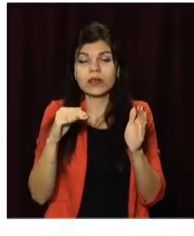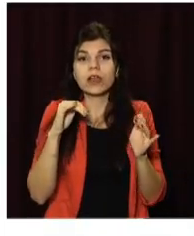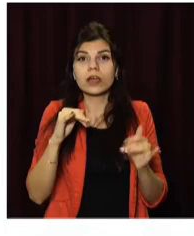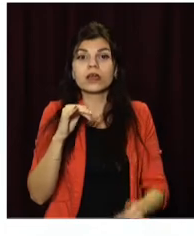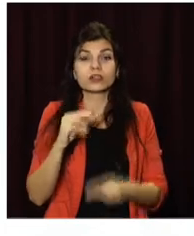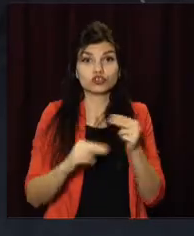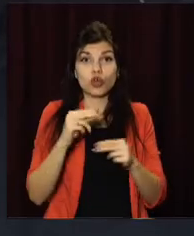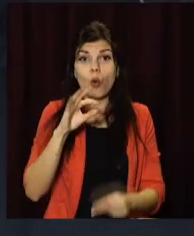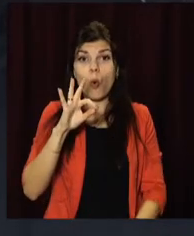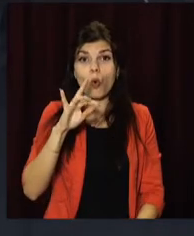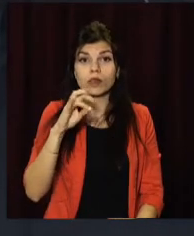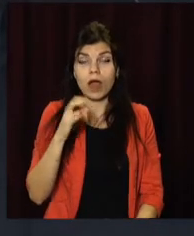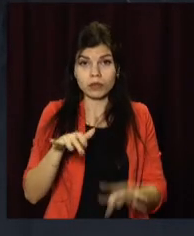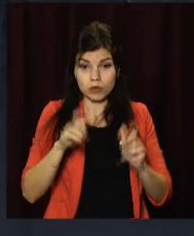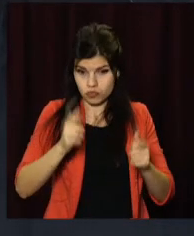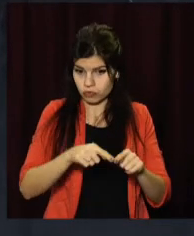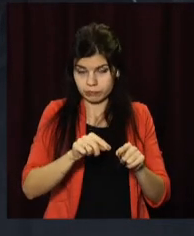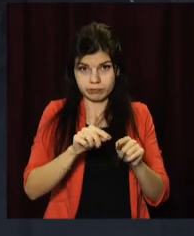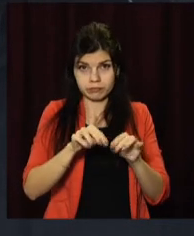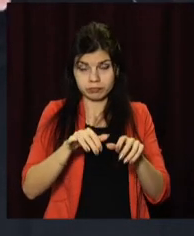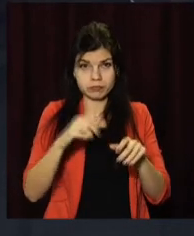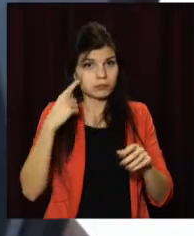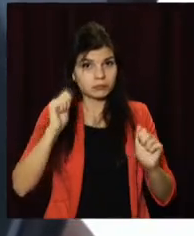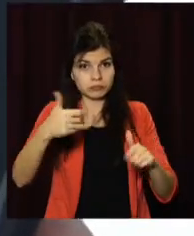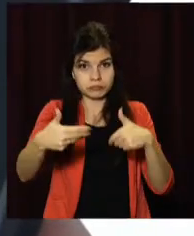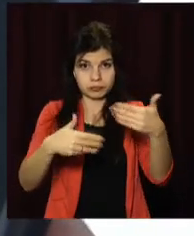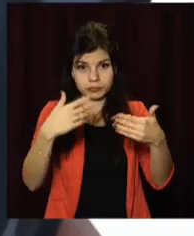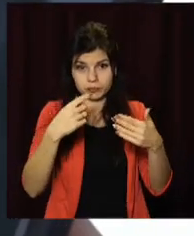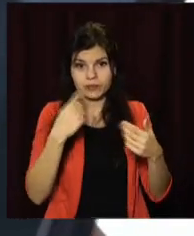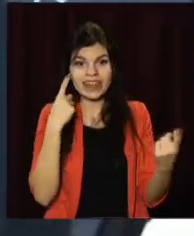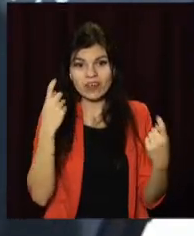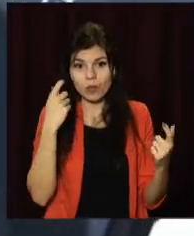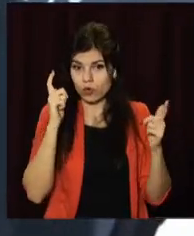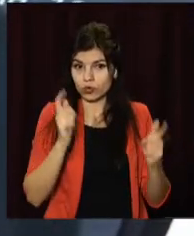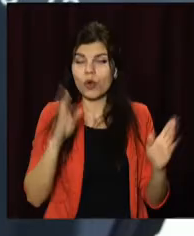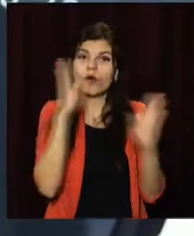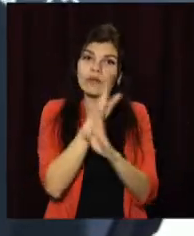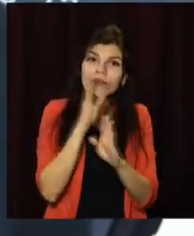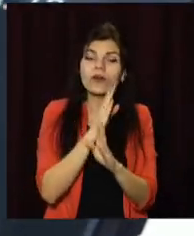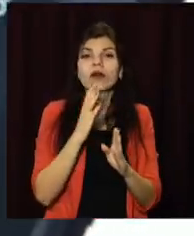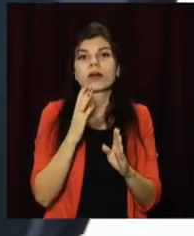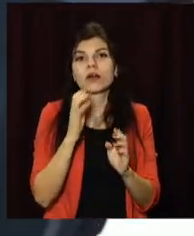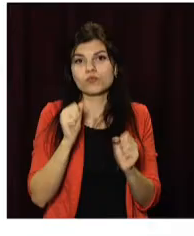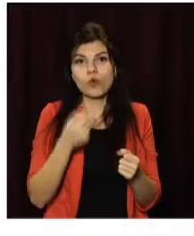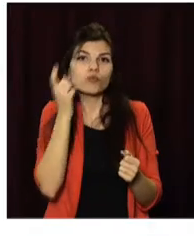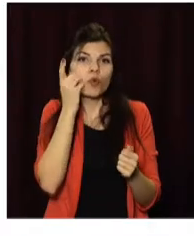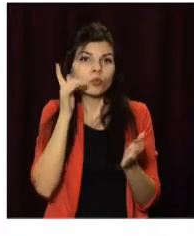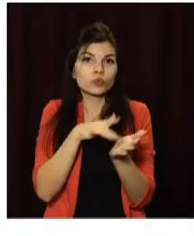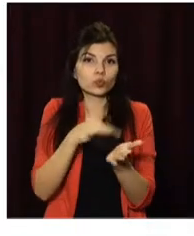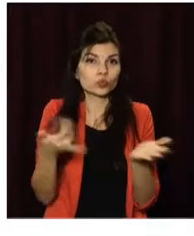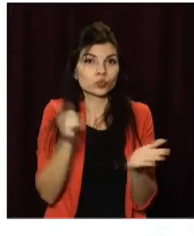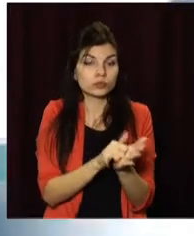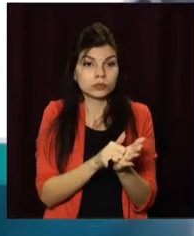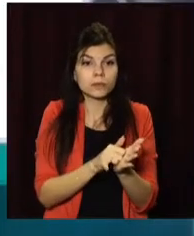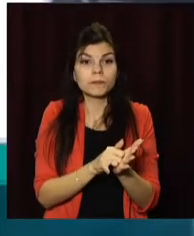отримувати дані. Сервіс два роки тому створили дніпровські активісти. Бачити інформацію про стан повітря можна також у месенджерах. Установка